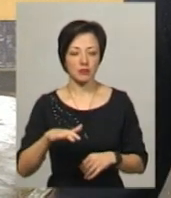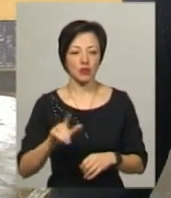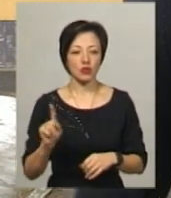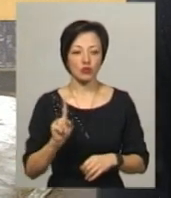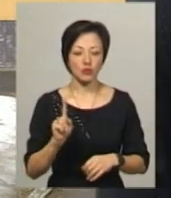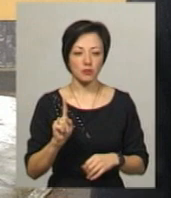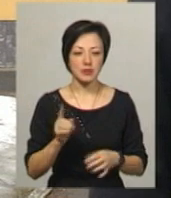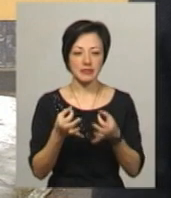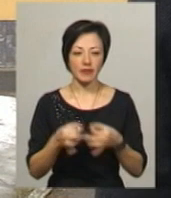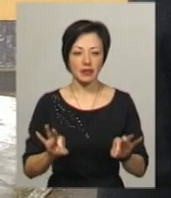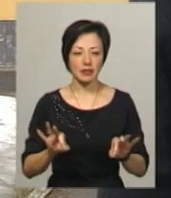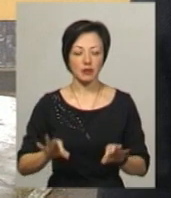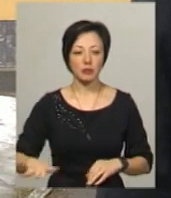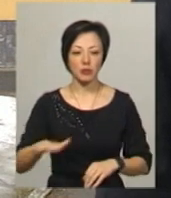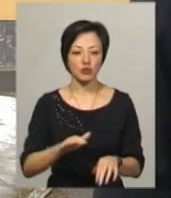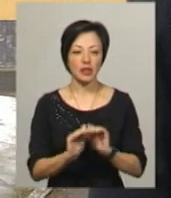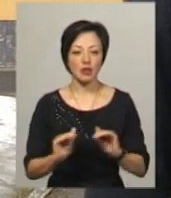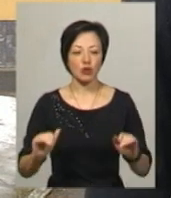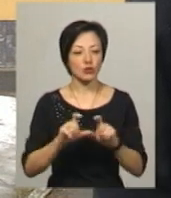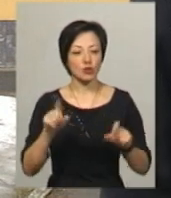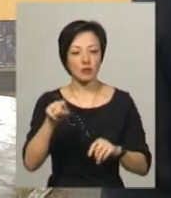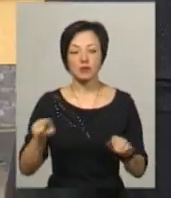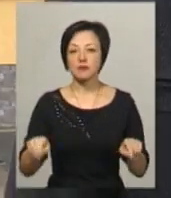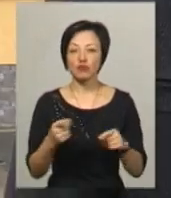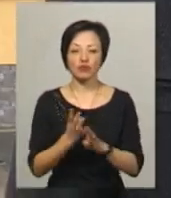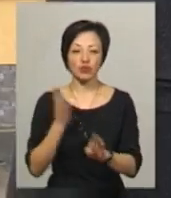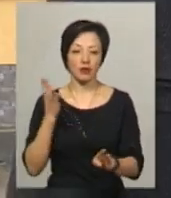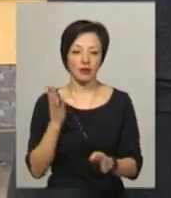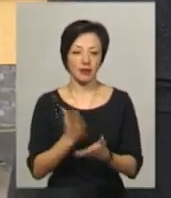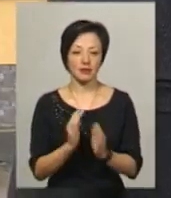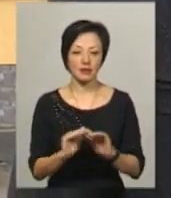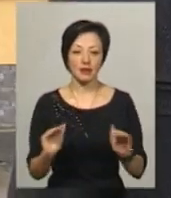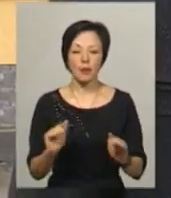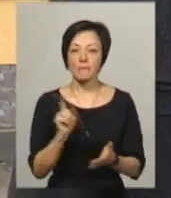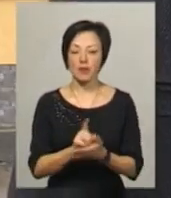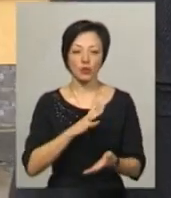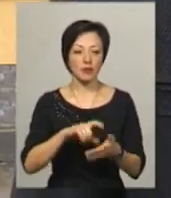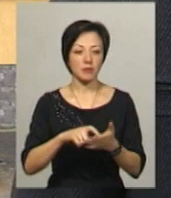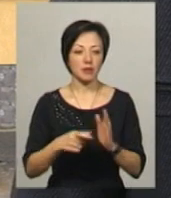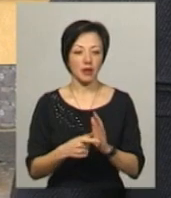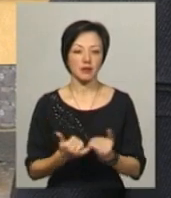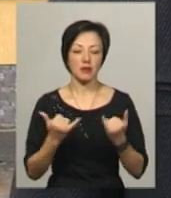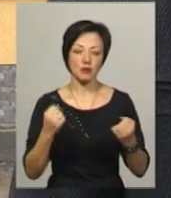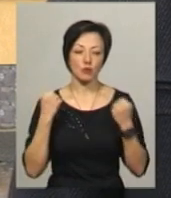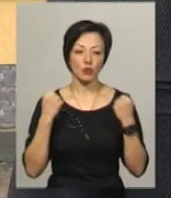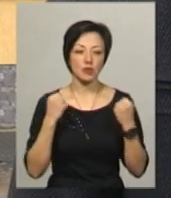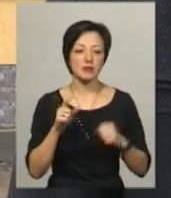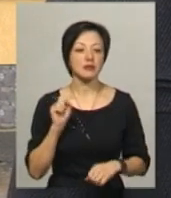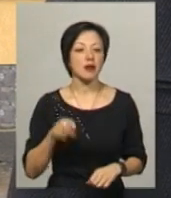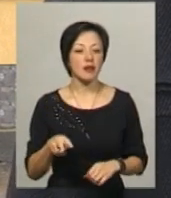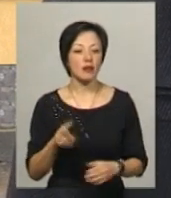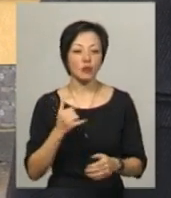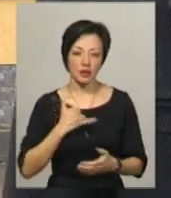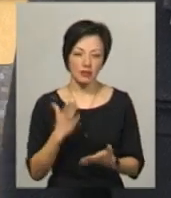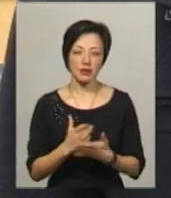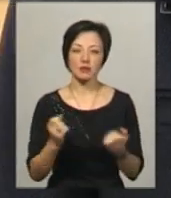звільнити приміщення дитячого садочку, так як там вже створилася черга. Там має бути кімната для спортзалу. Там в в принципі